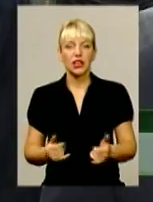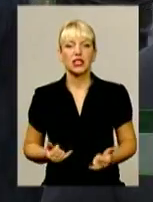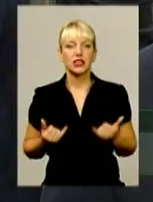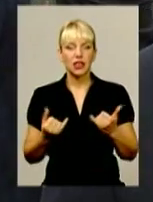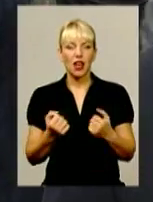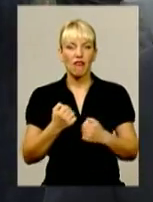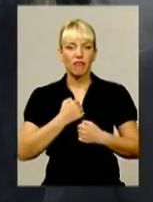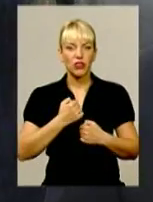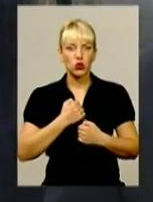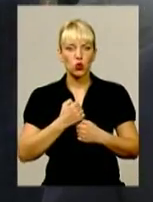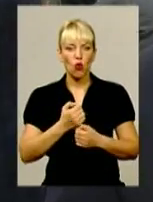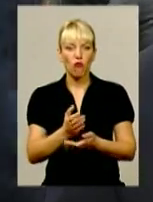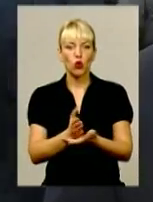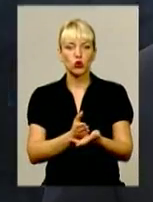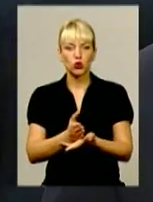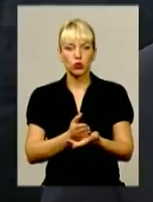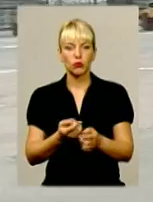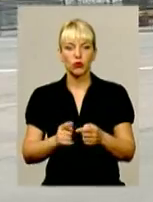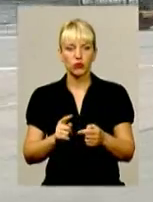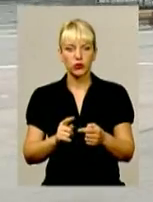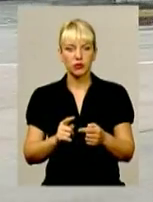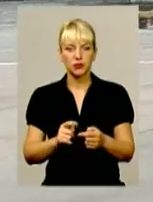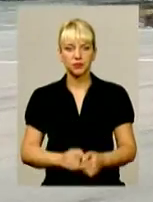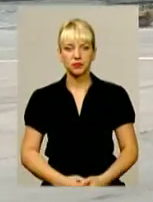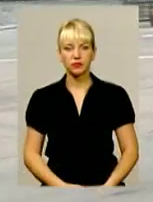На це ми звертаємо велику увагу.